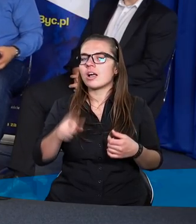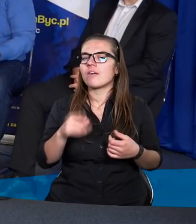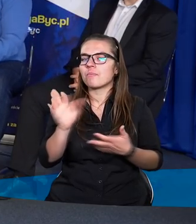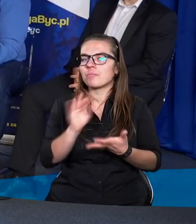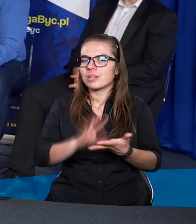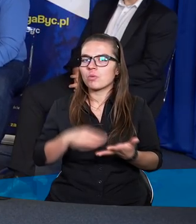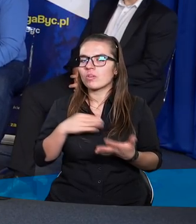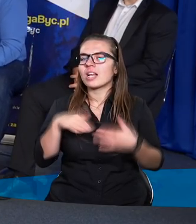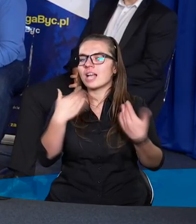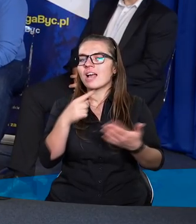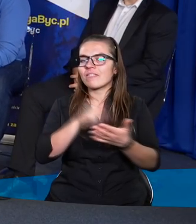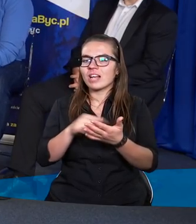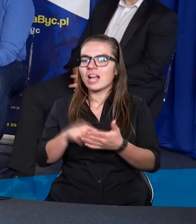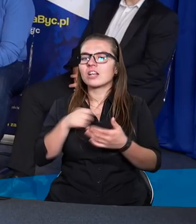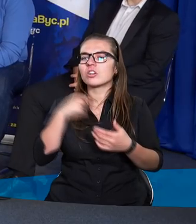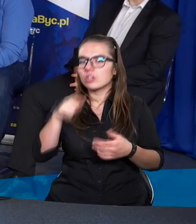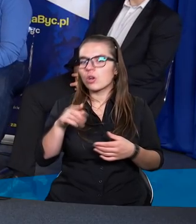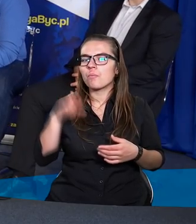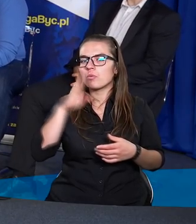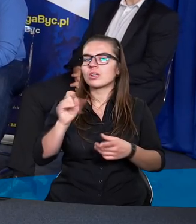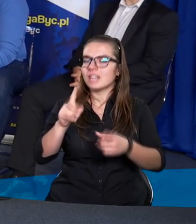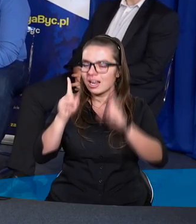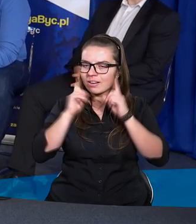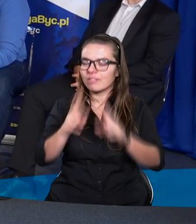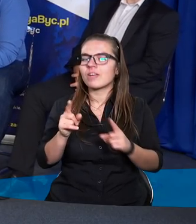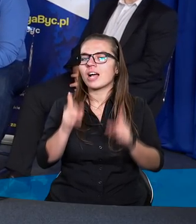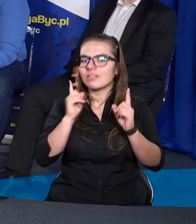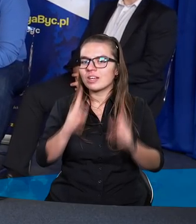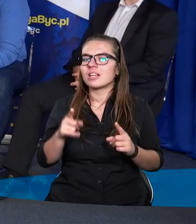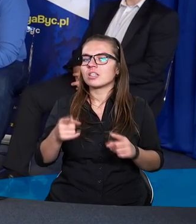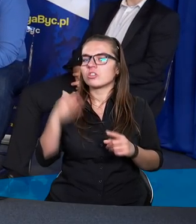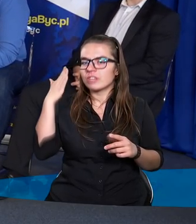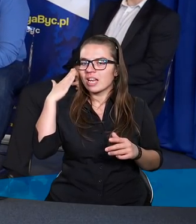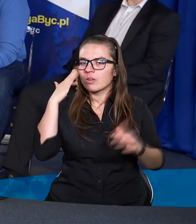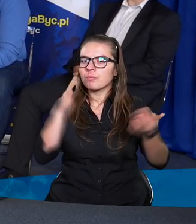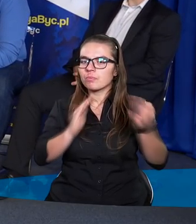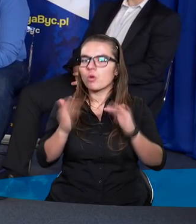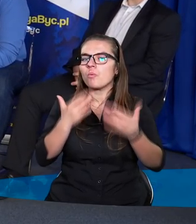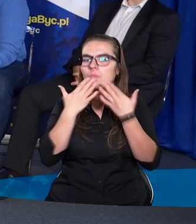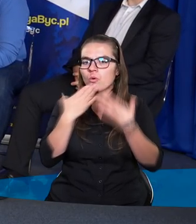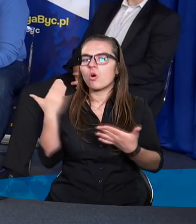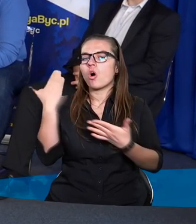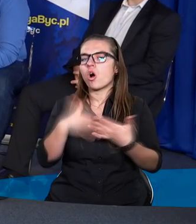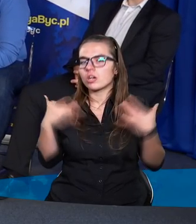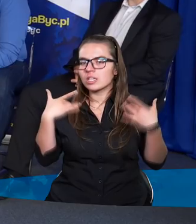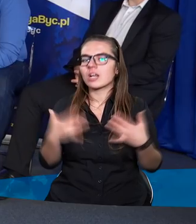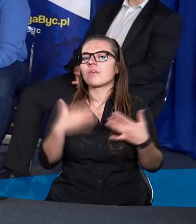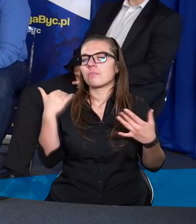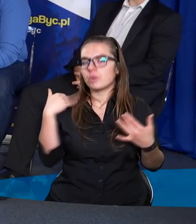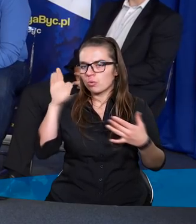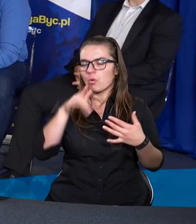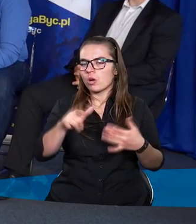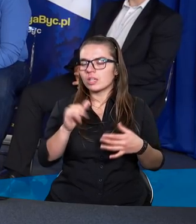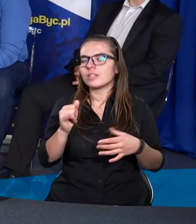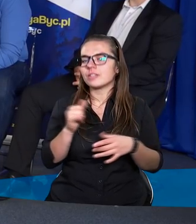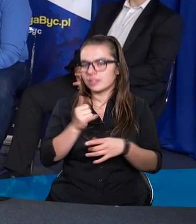daje wiele wskazań na to, że tak Bóg faktycznie świadomie w pewnym momencie mówi kończę życie tej osoby